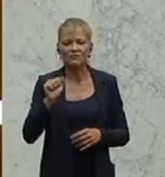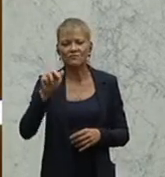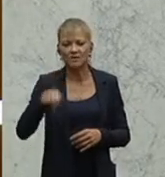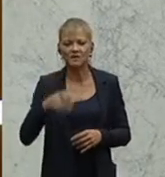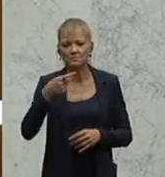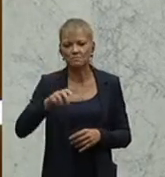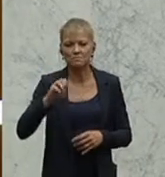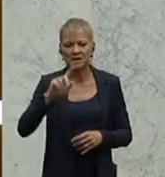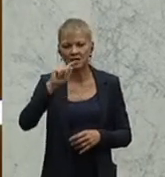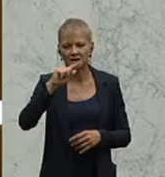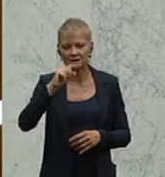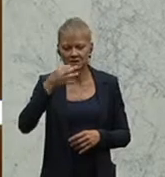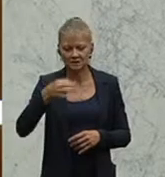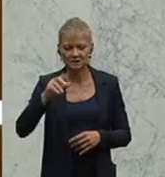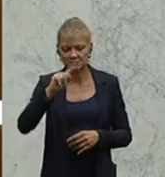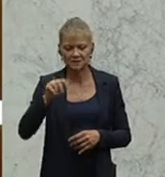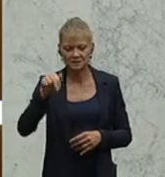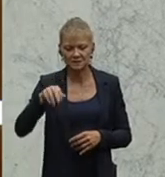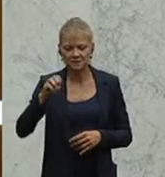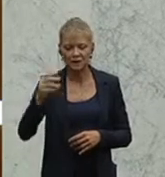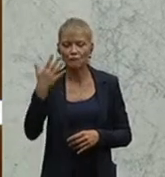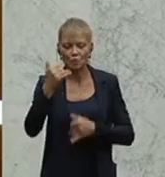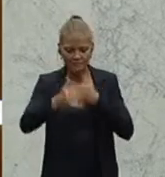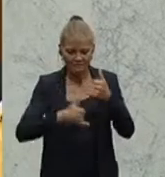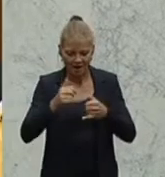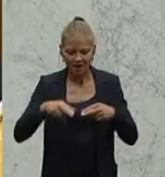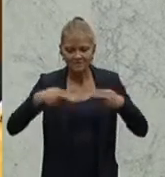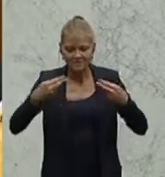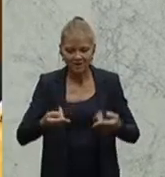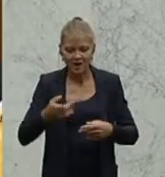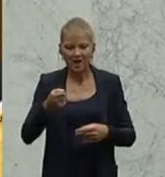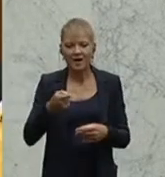Landeshauptmann, der in Kärnten alles dominiert hat,